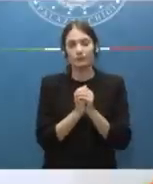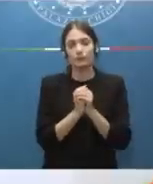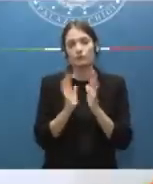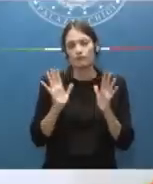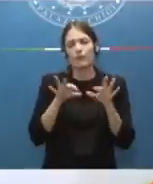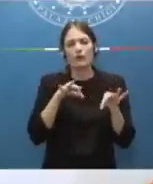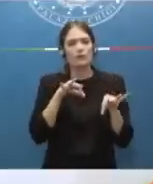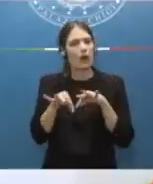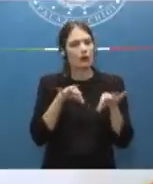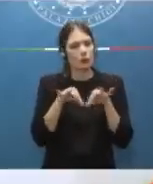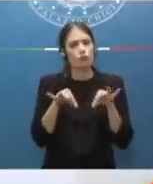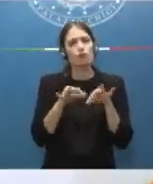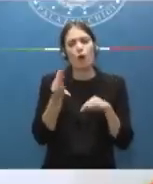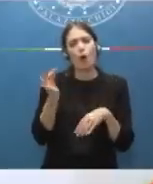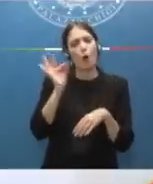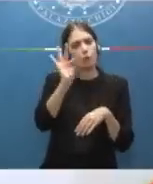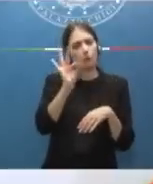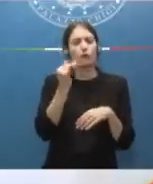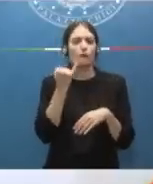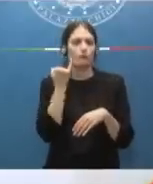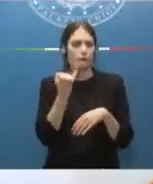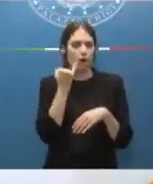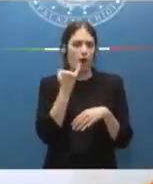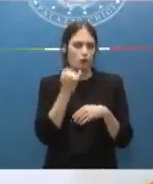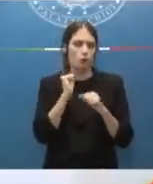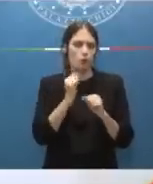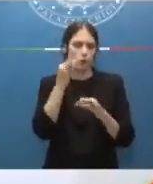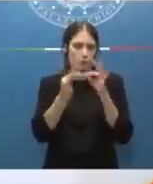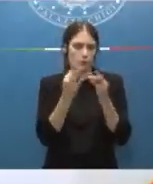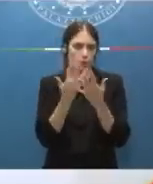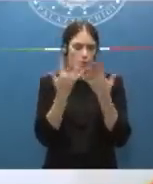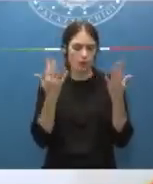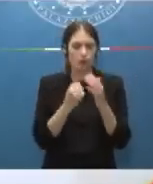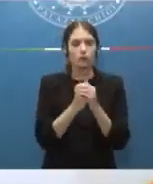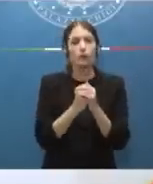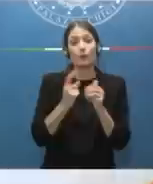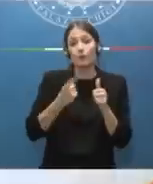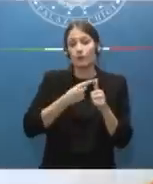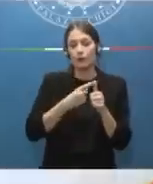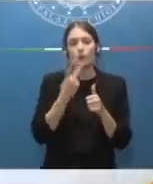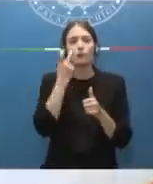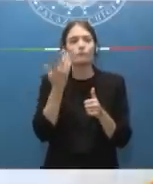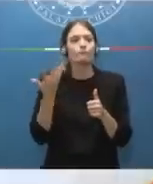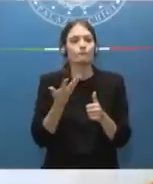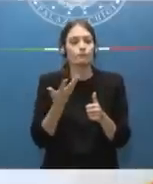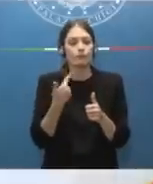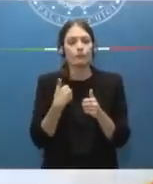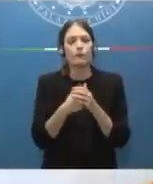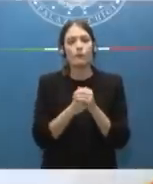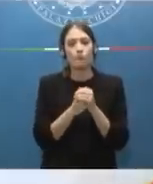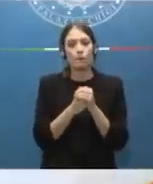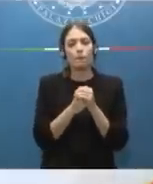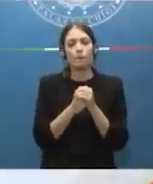strategia e l'obiettivo è facile da spiegare il primo riguarda il cosiddetto ergasto allo